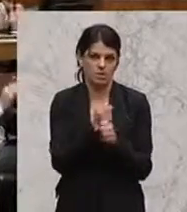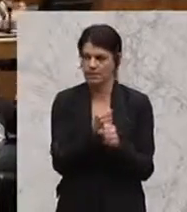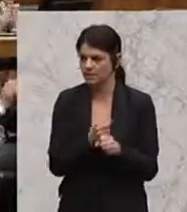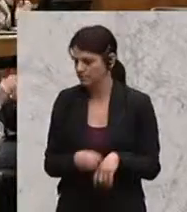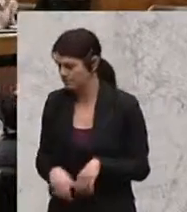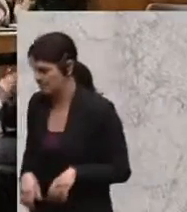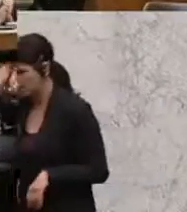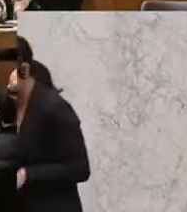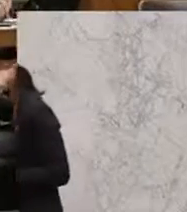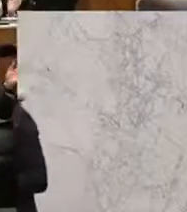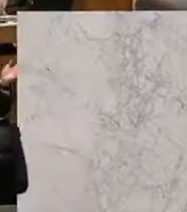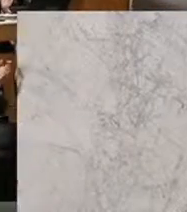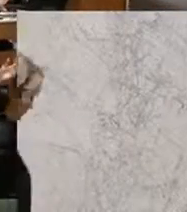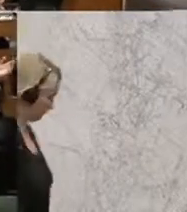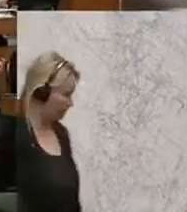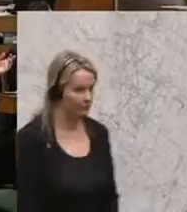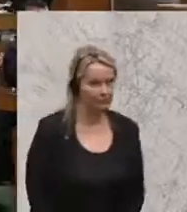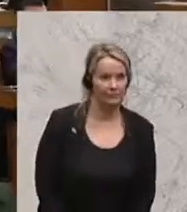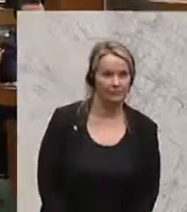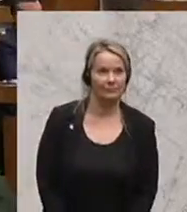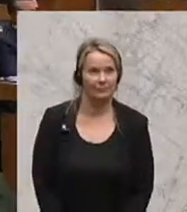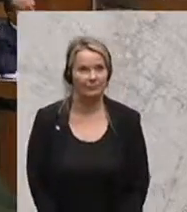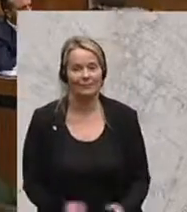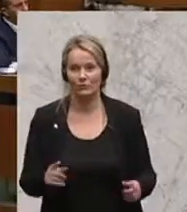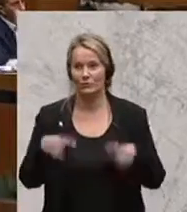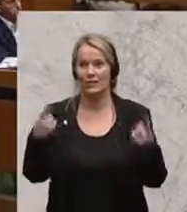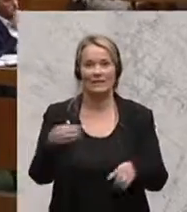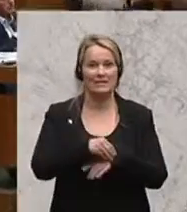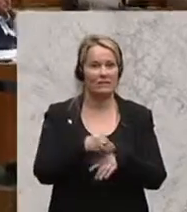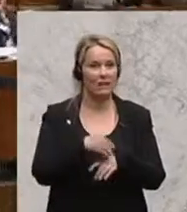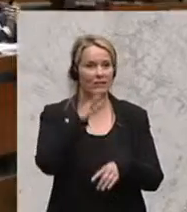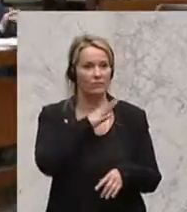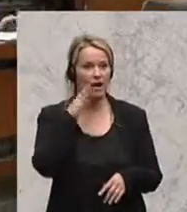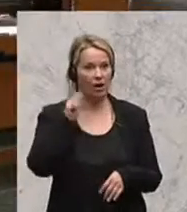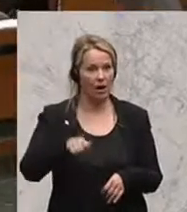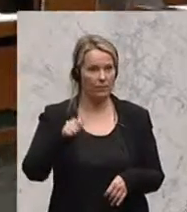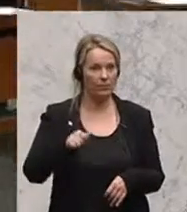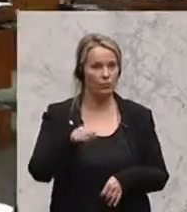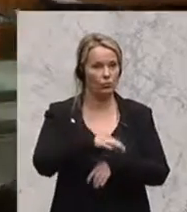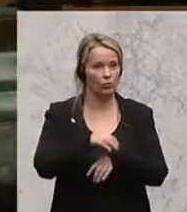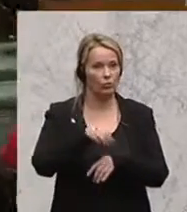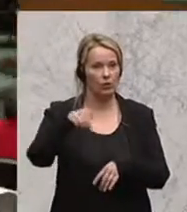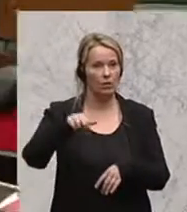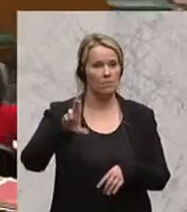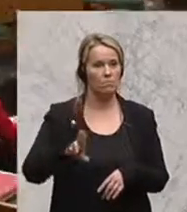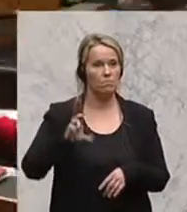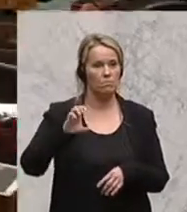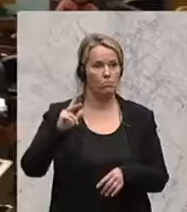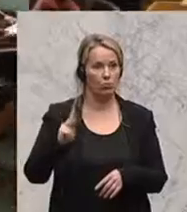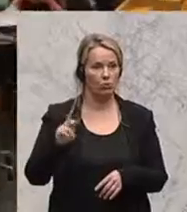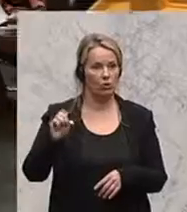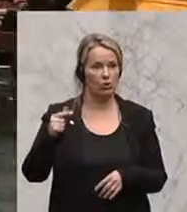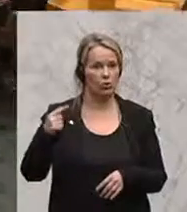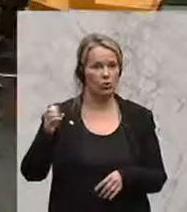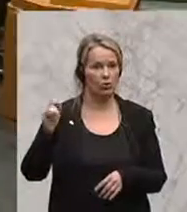Österreich ist in der Palliativmedizin und bei der Justiz-Hospizbetreuung unterversorgt. Dagmar Belakowitsch-Jenewein von